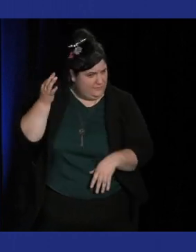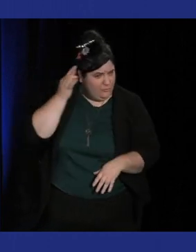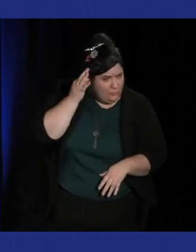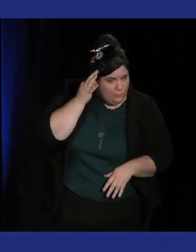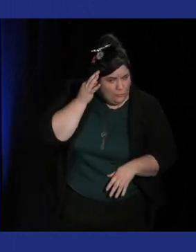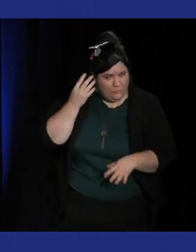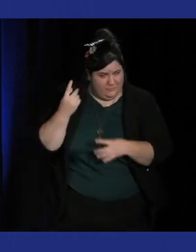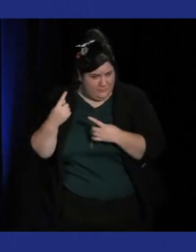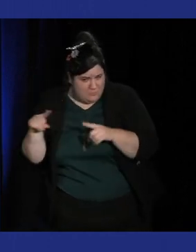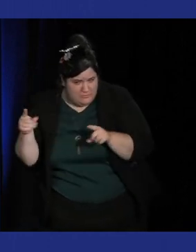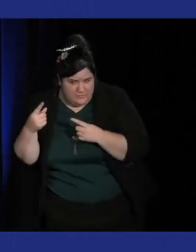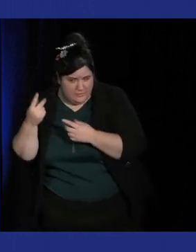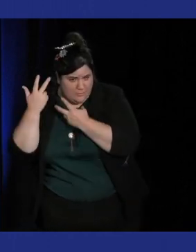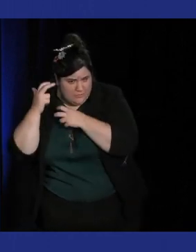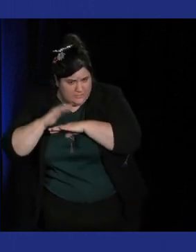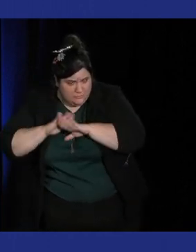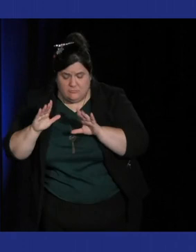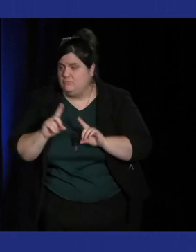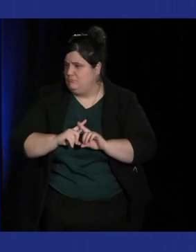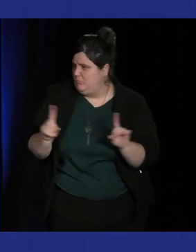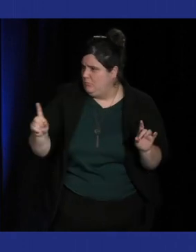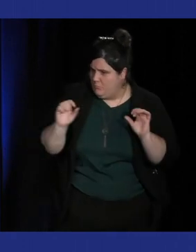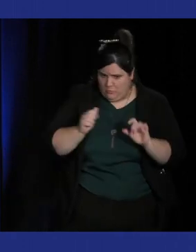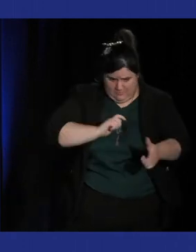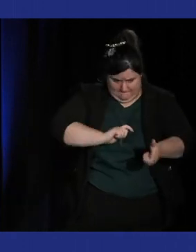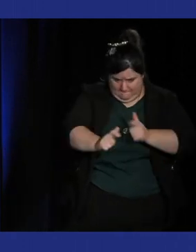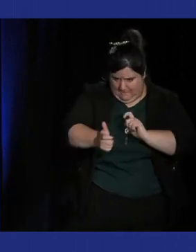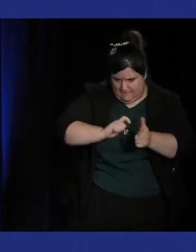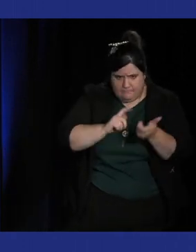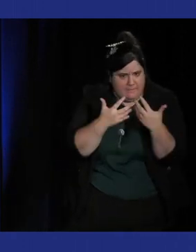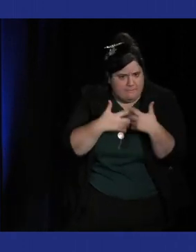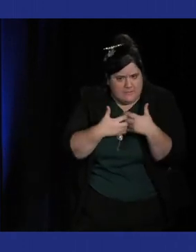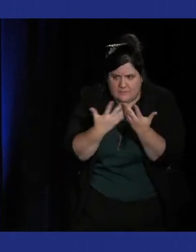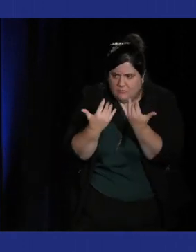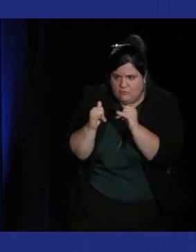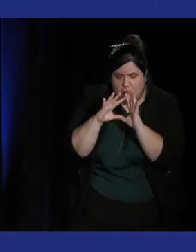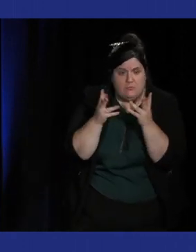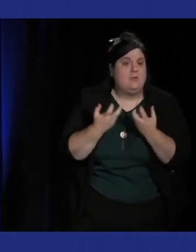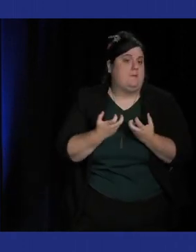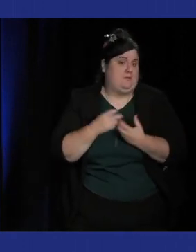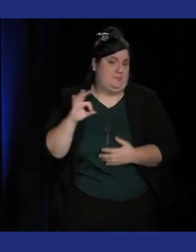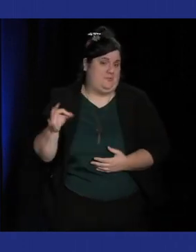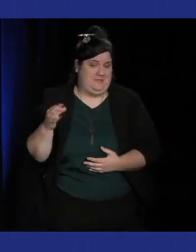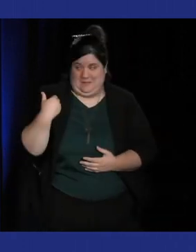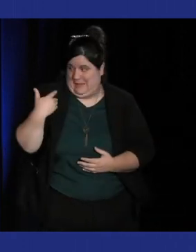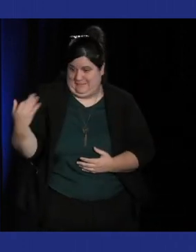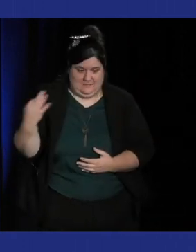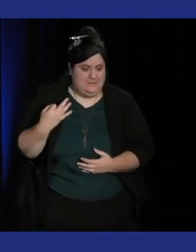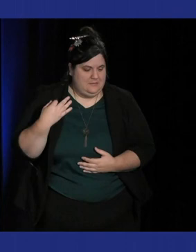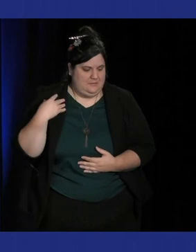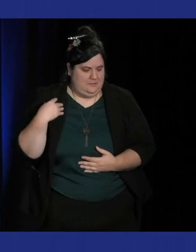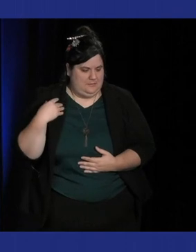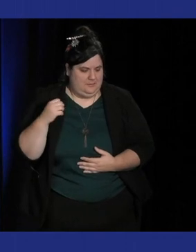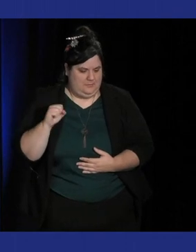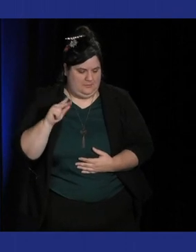en fait regardez on peut faire autre chose et on peut l'intégrer différemment et c'est vrai que même New Super Mario Bros était un exemple intéressant à cet égard là